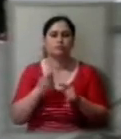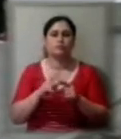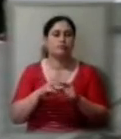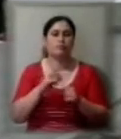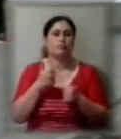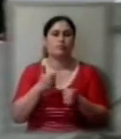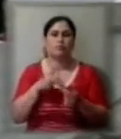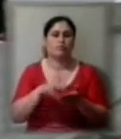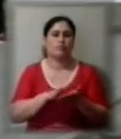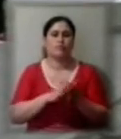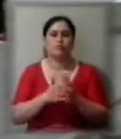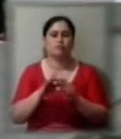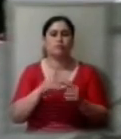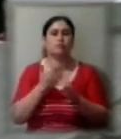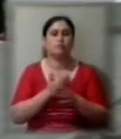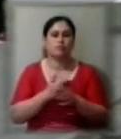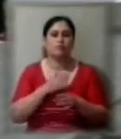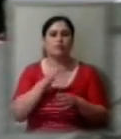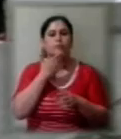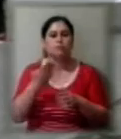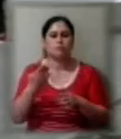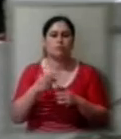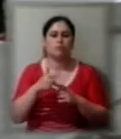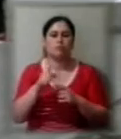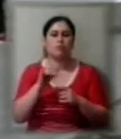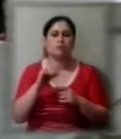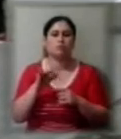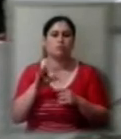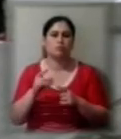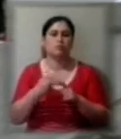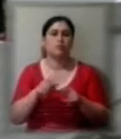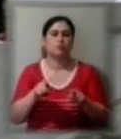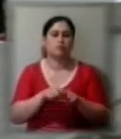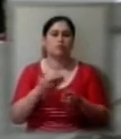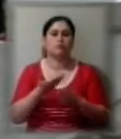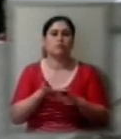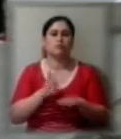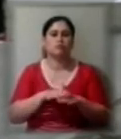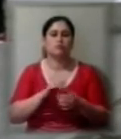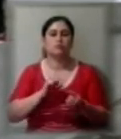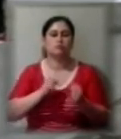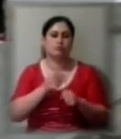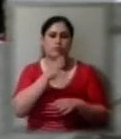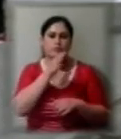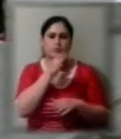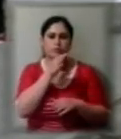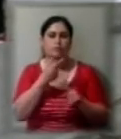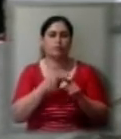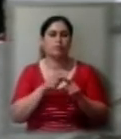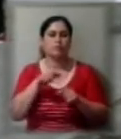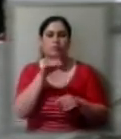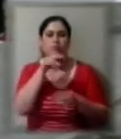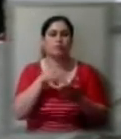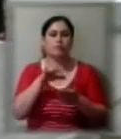допомогти вітчизняному агросектору в такі складні, скрутні часи. Тим більше, коли йде мова про відкриття